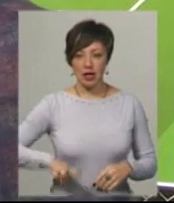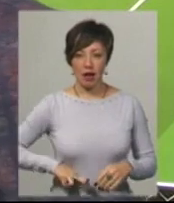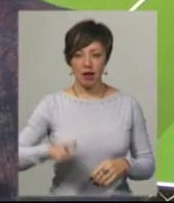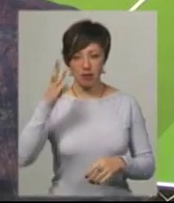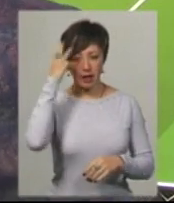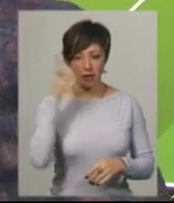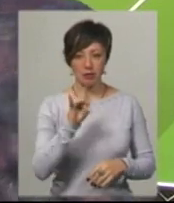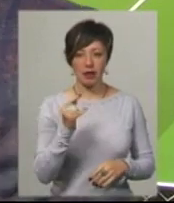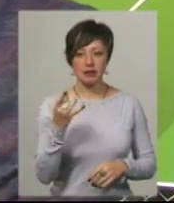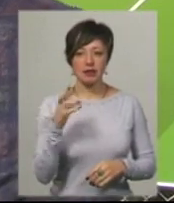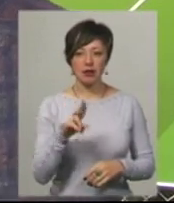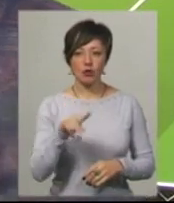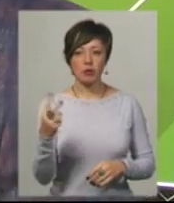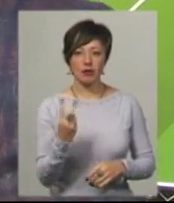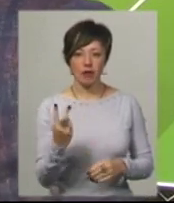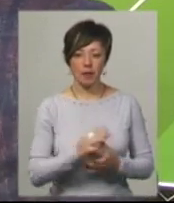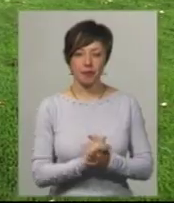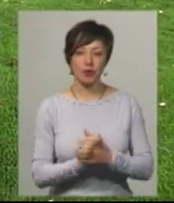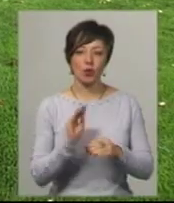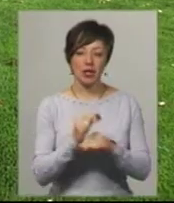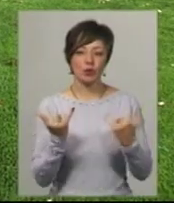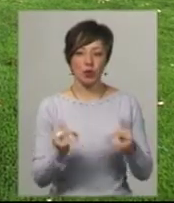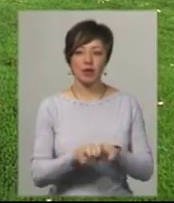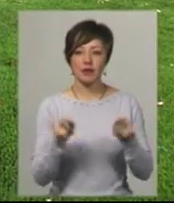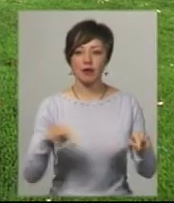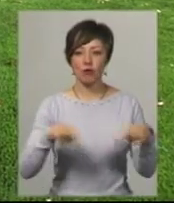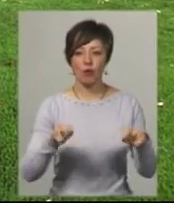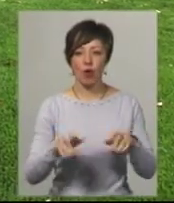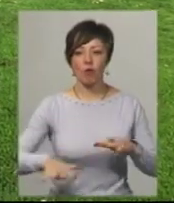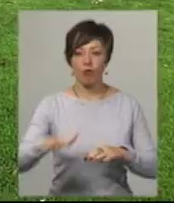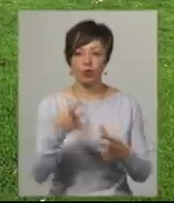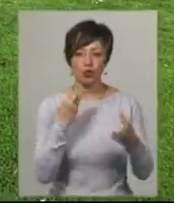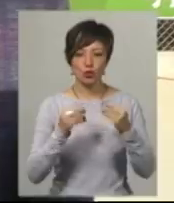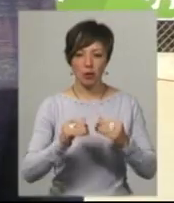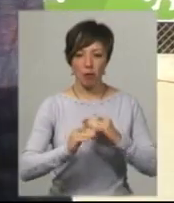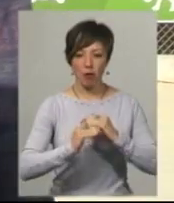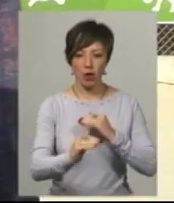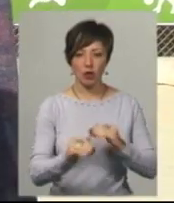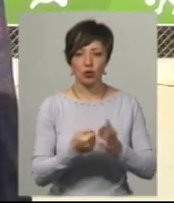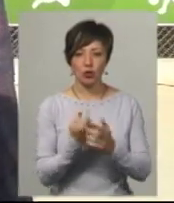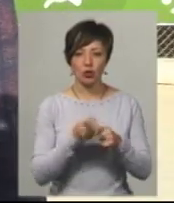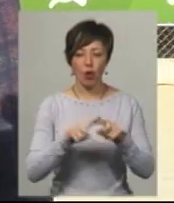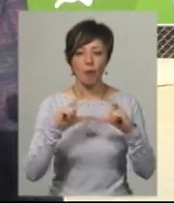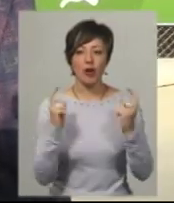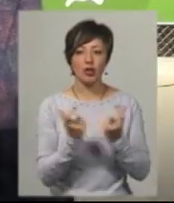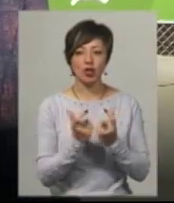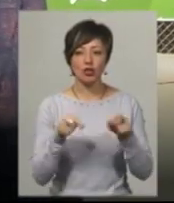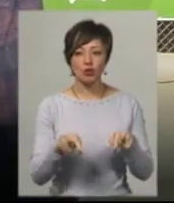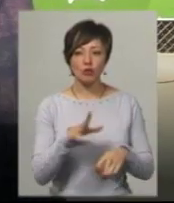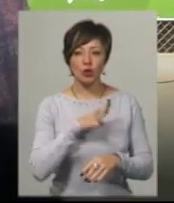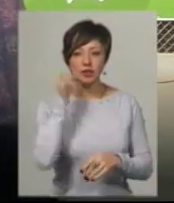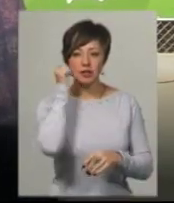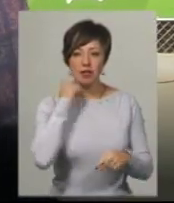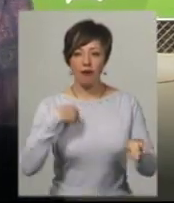Хмельницької гімназії номер 2 Віктор Байдич. Додає, сьогодні відкрили футбольне поле зі штучним покриттям. До цього майданчика тут було